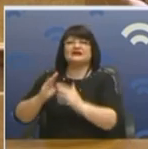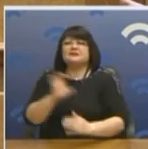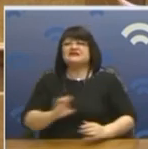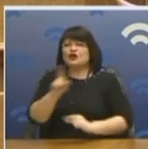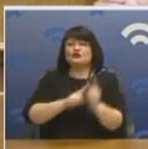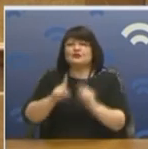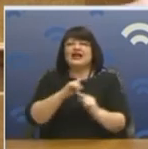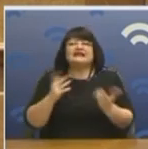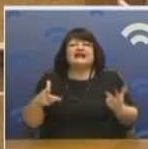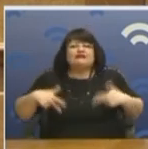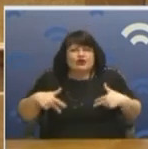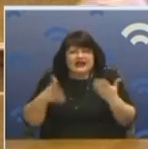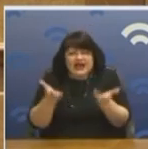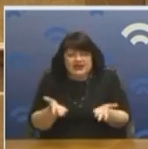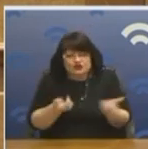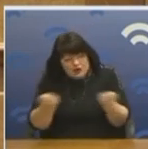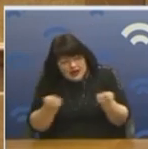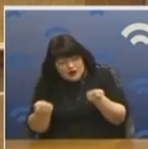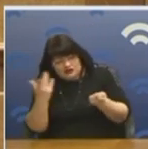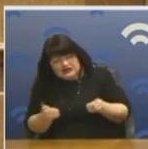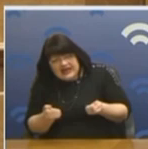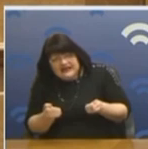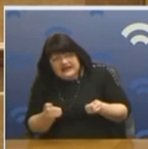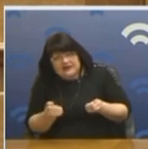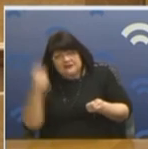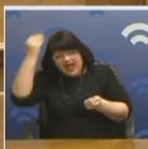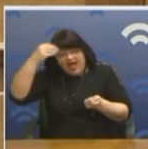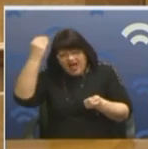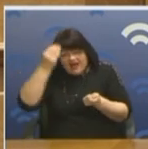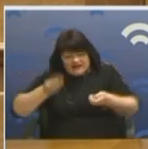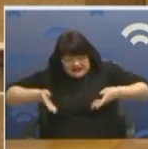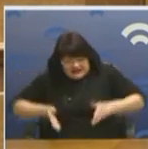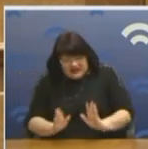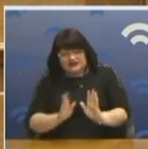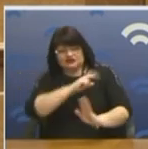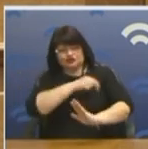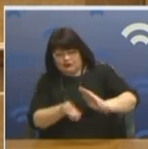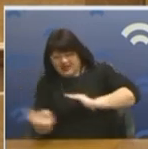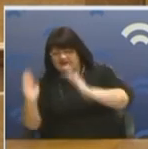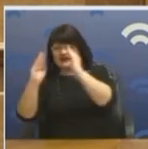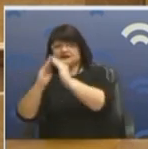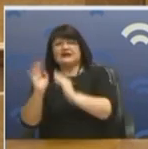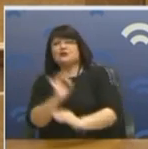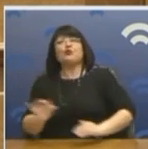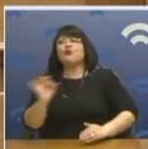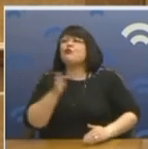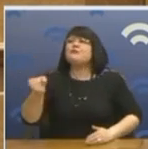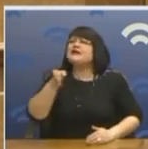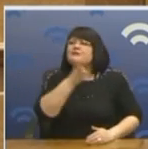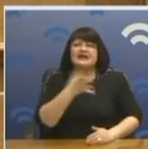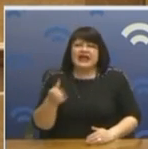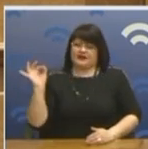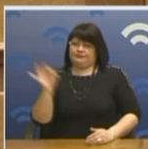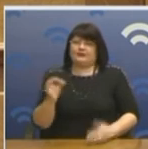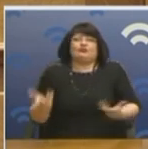οργανωμένο κράτος. Αυτό είναι οργανωμένο κράτος. Αυτή είναι οργανωμένα η δημοκρατία. Δυστυχώς όχι μόνο οργανωμένη δεν είναι. Έτσι όπως θα κάνουν, και θα κάνουν τρεις χειρότερα, κύριε Λεφέρτο, κύριοι